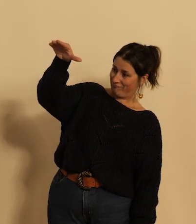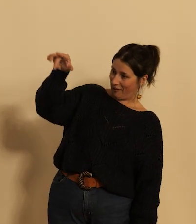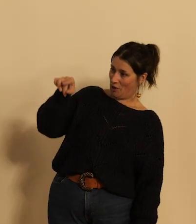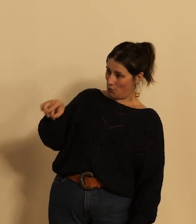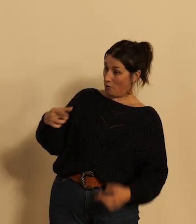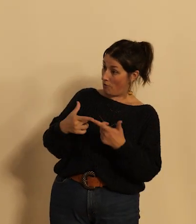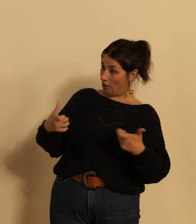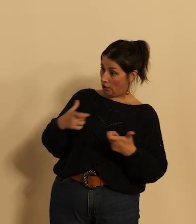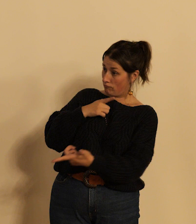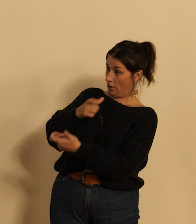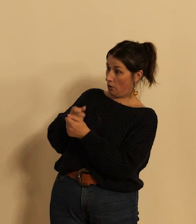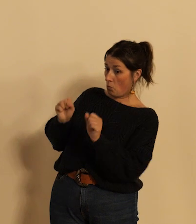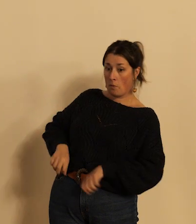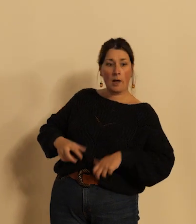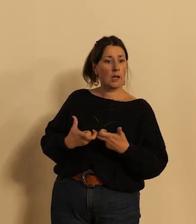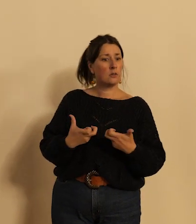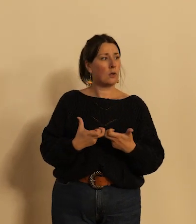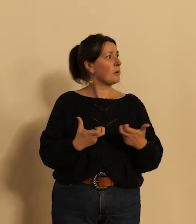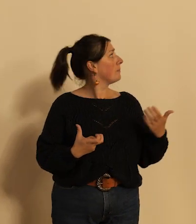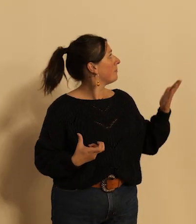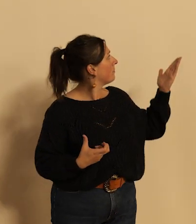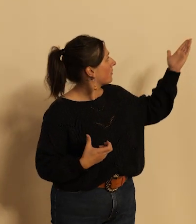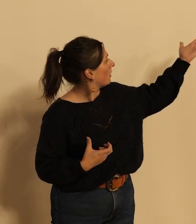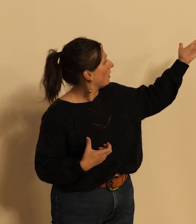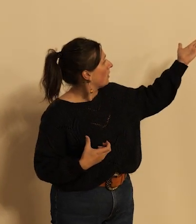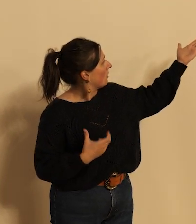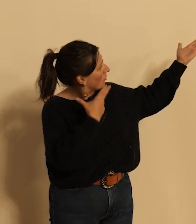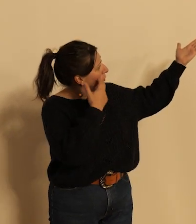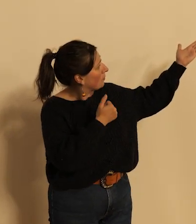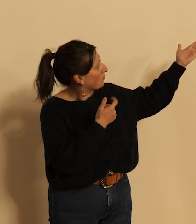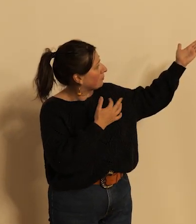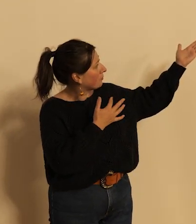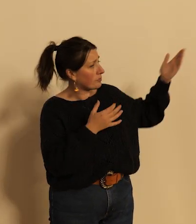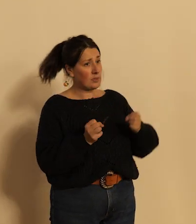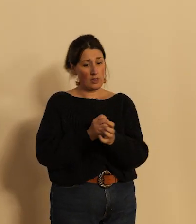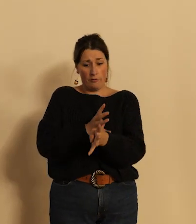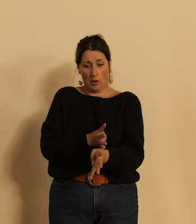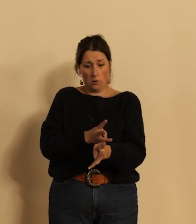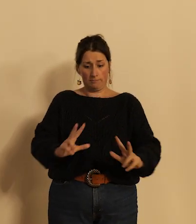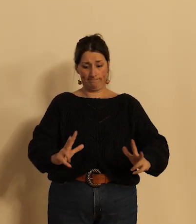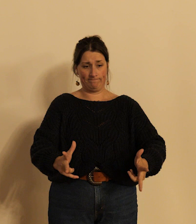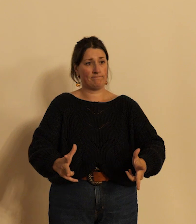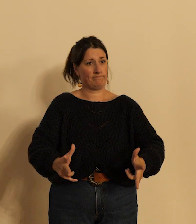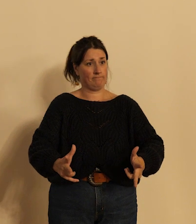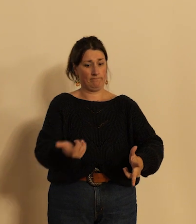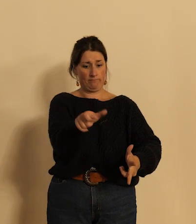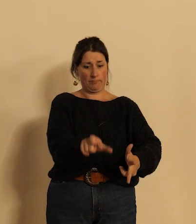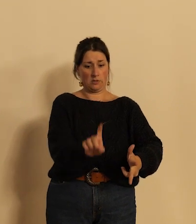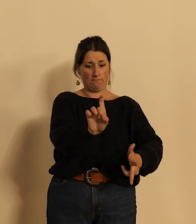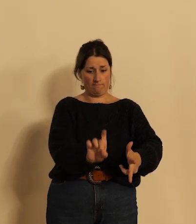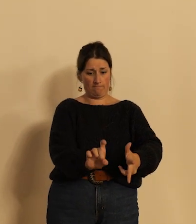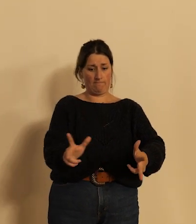'équipements spécifiques comme cette aide avec un vélo spécifique pour une